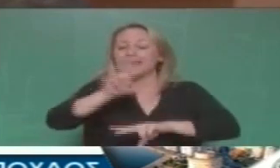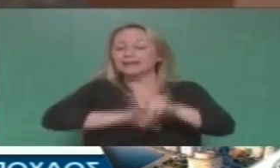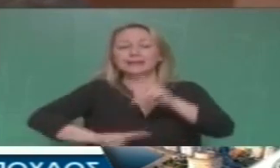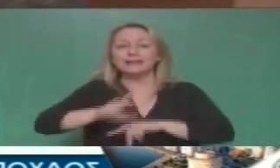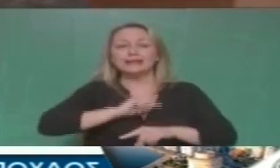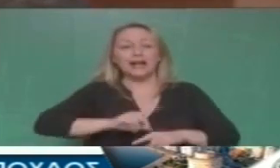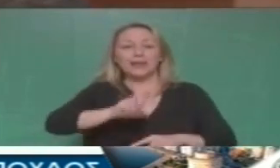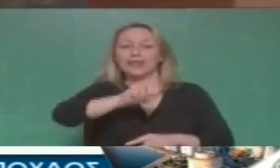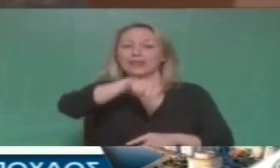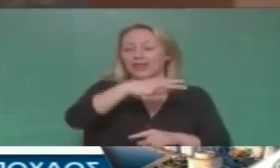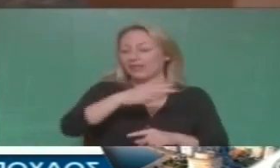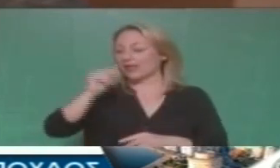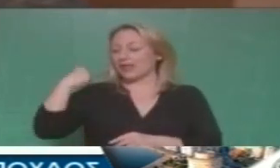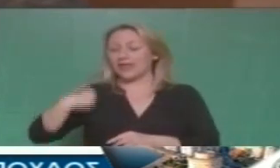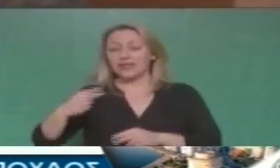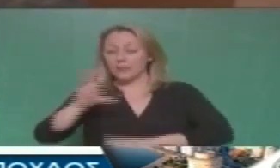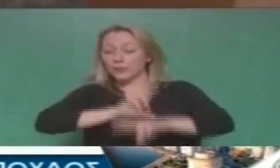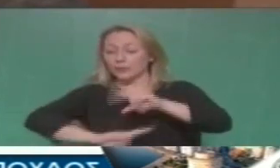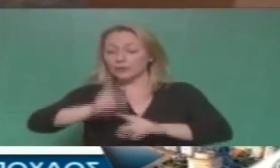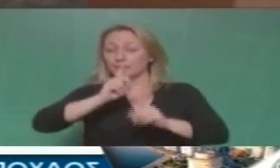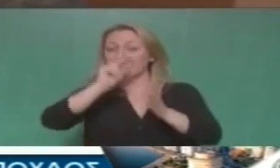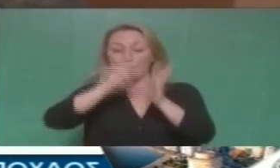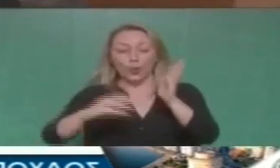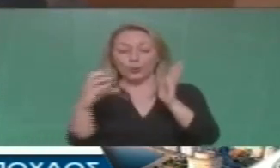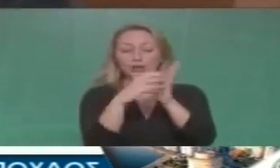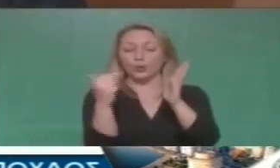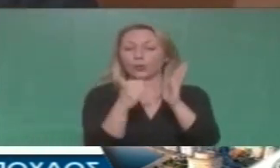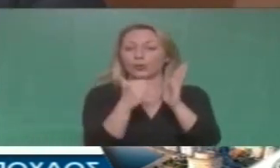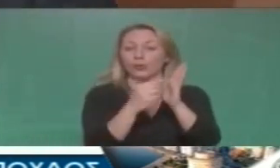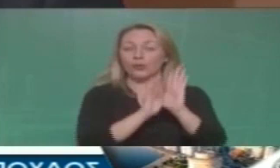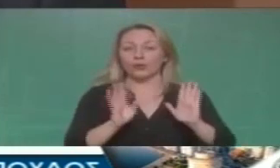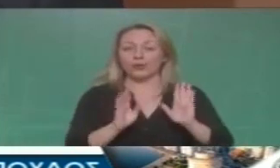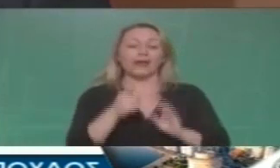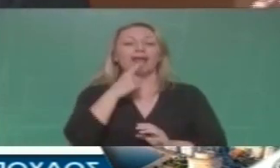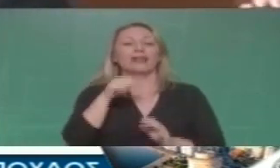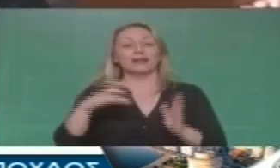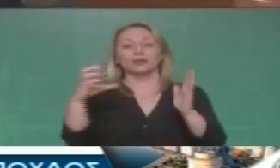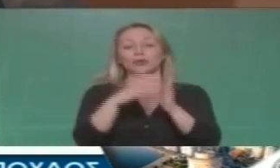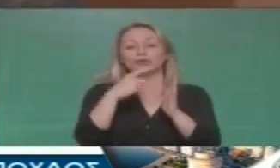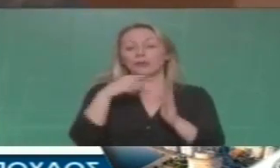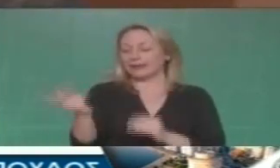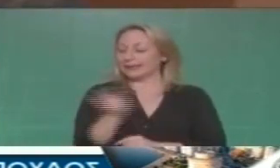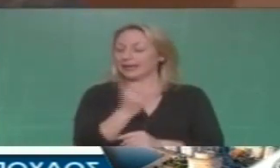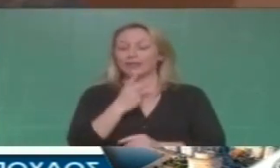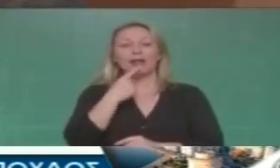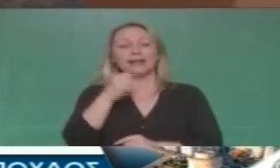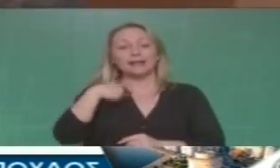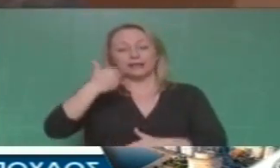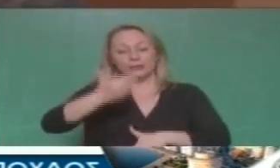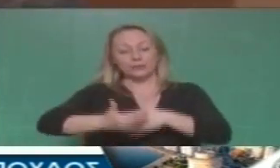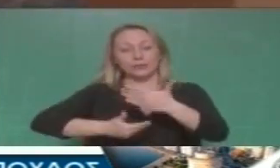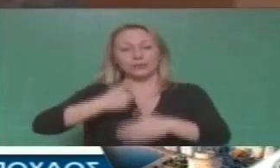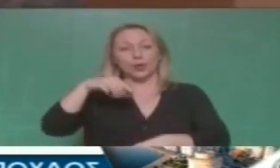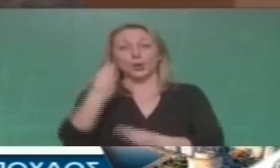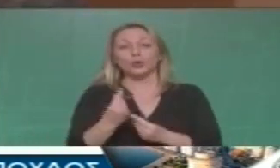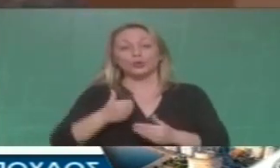Έκθεσης και Δήμου Στην πραγματικότητα το μνημόνιο είναι μια αλληλό δέσμευση αν το θέλετε των δύο πλευρών ότι θα προχωρήσει κατά έναν